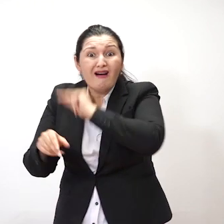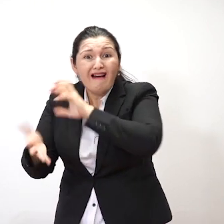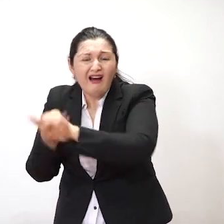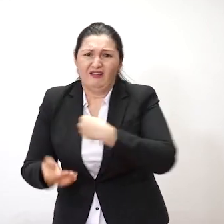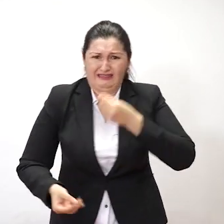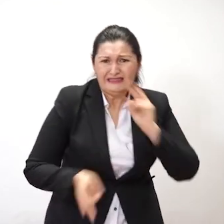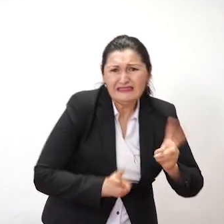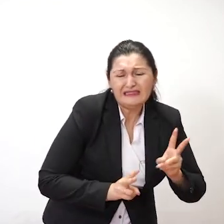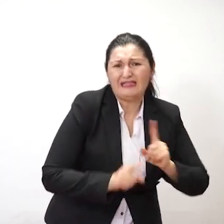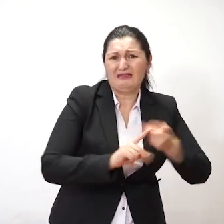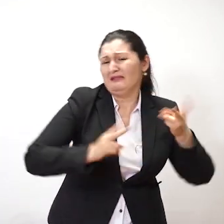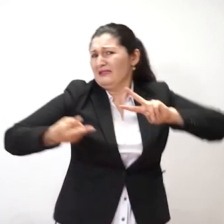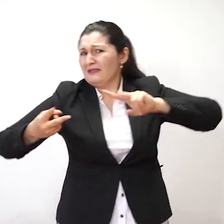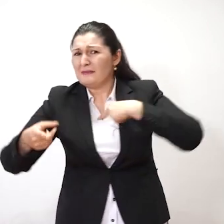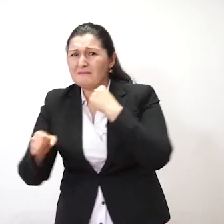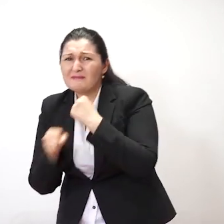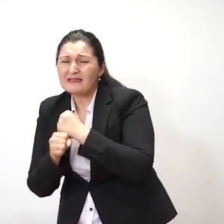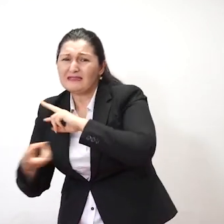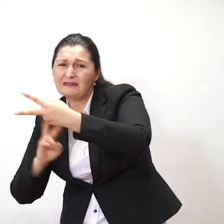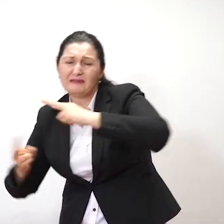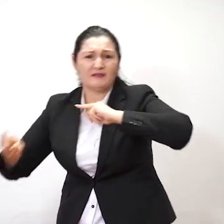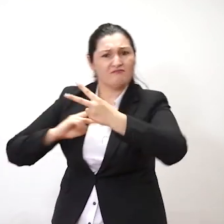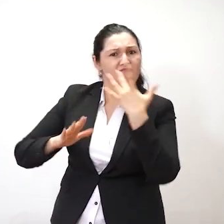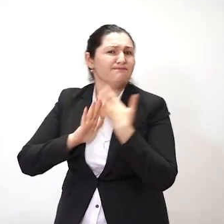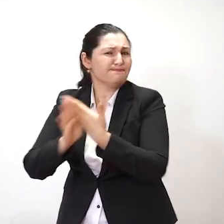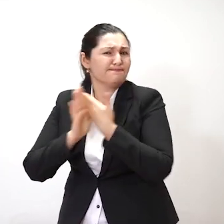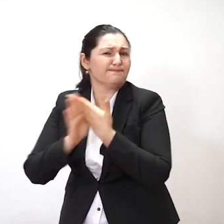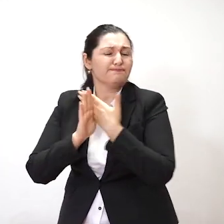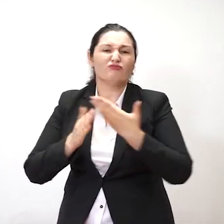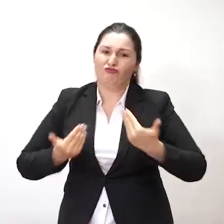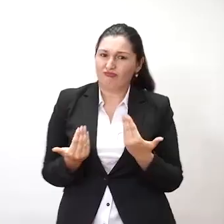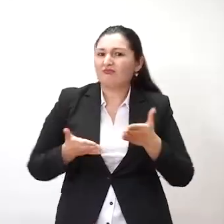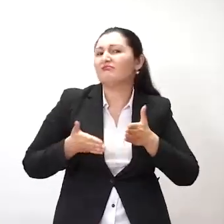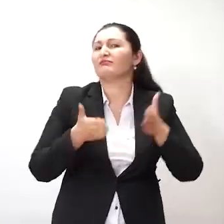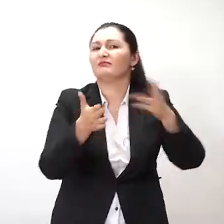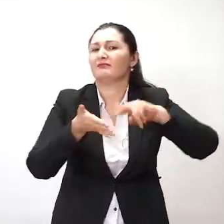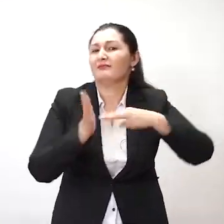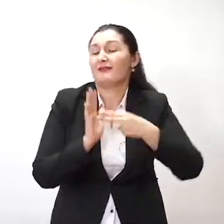کفای کور مراتید. یکی وکرم نمیدان بودم او همه گذره باید.